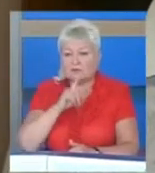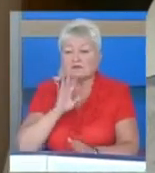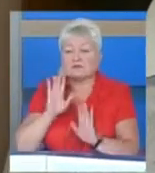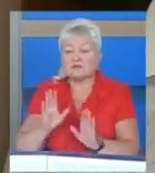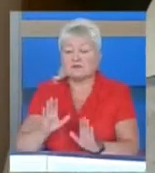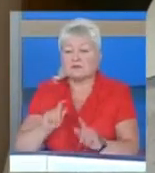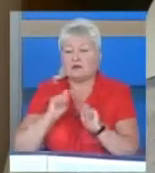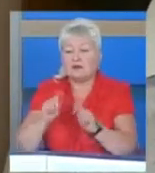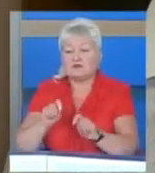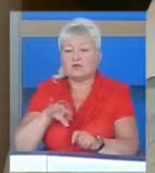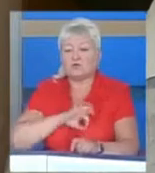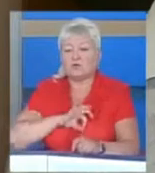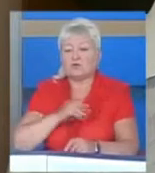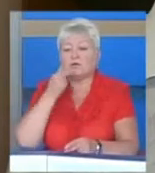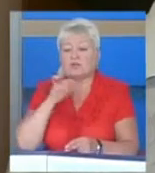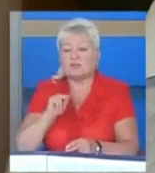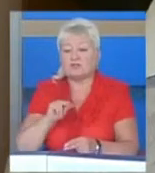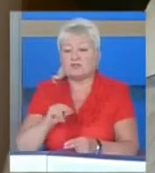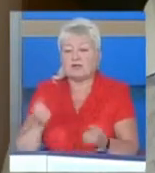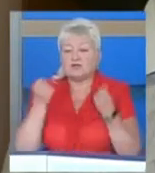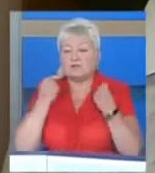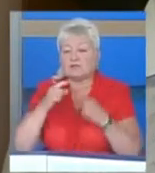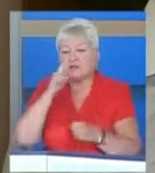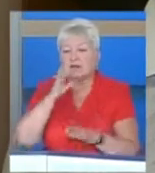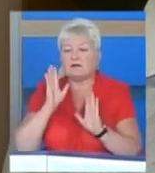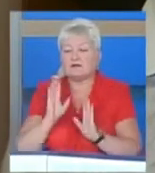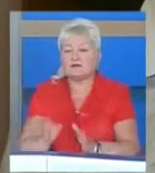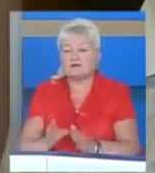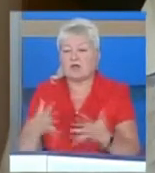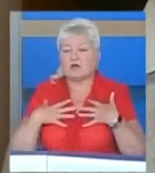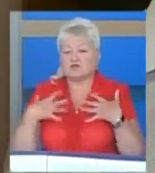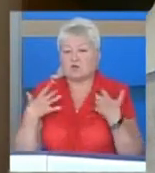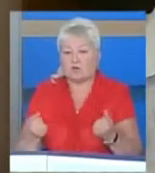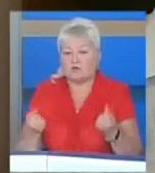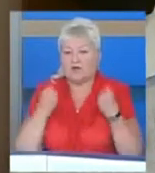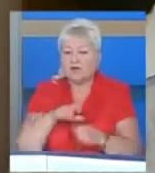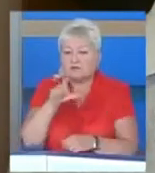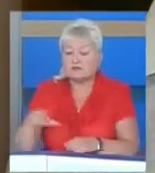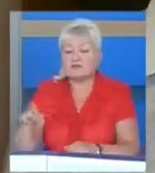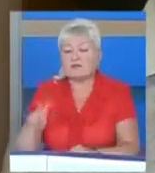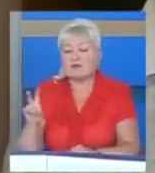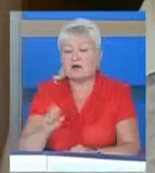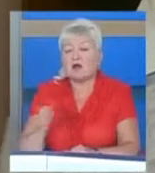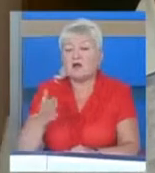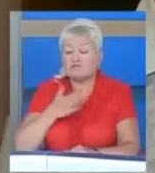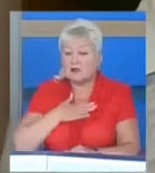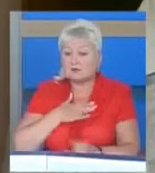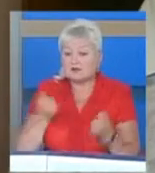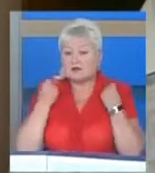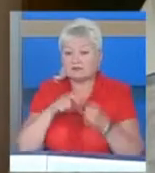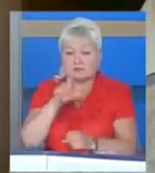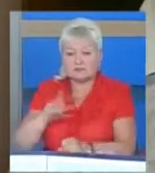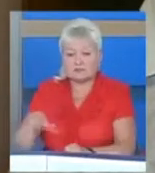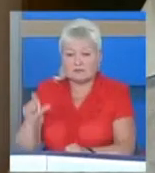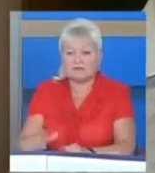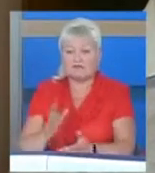і визнають кращих спортсменів місяця, це тільки здорових спортсменів. А наші спортсменів, навіть